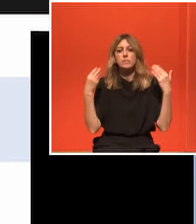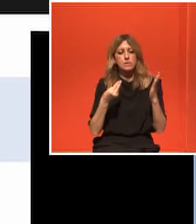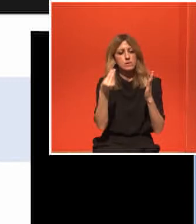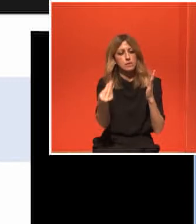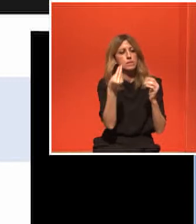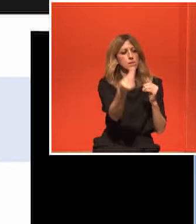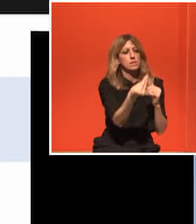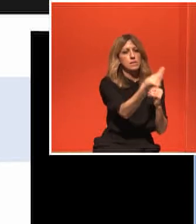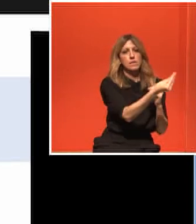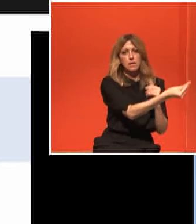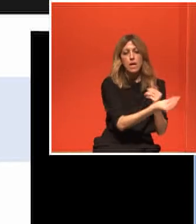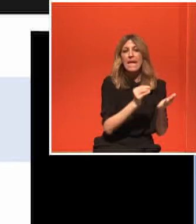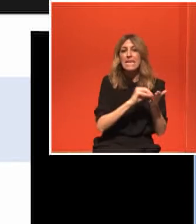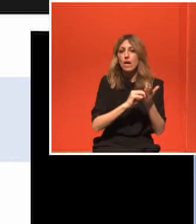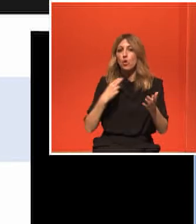ΕΟΠΗ το δικό μας.